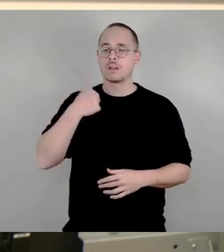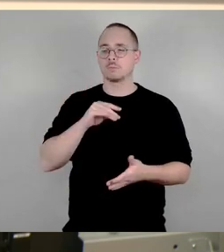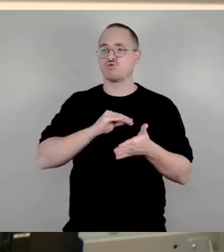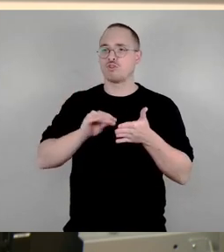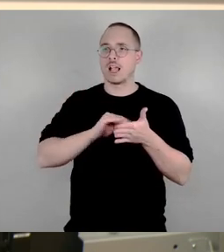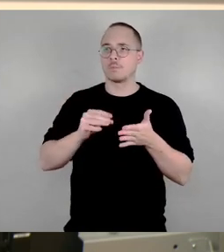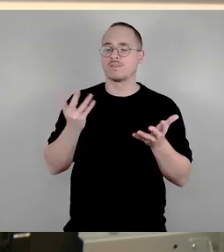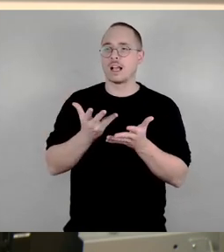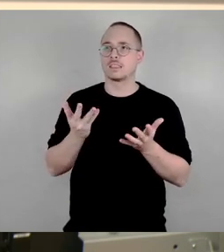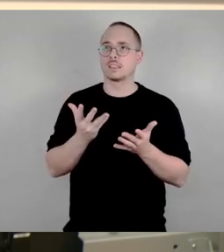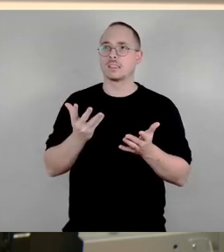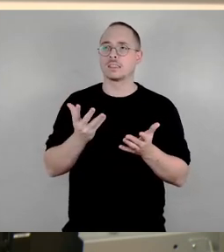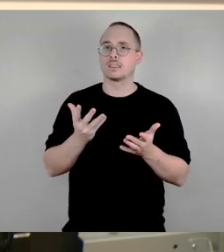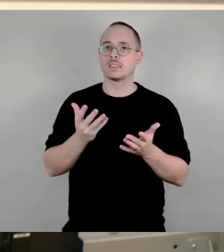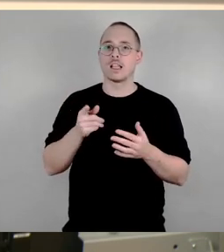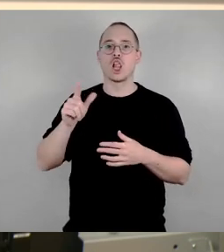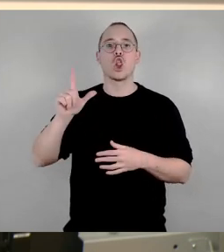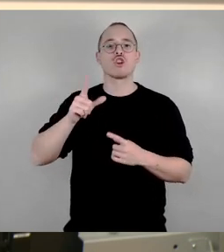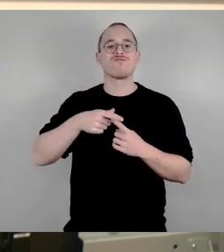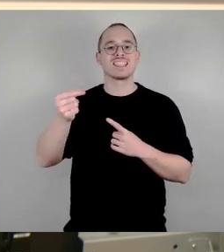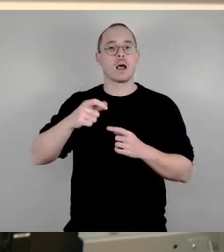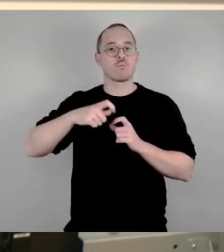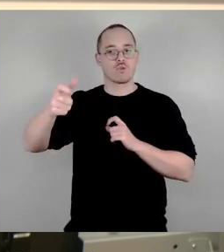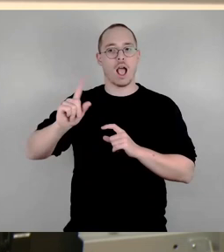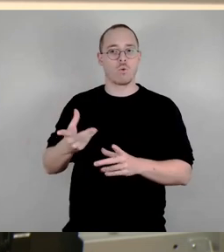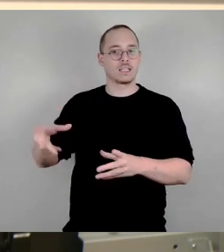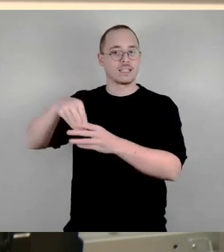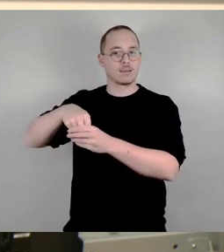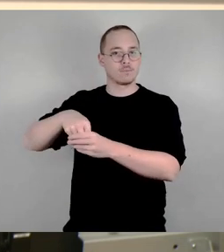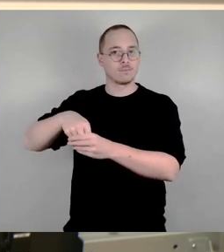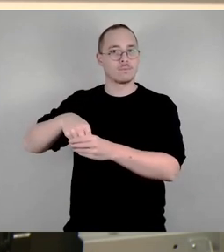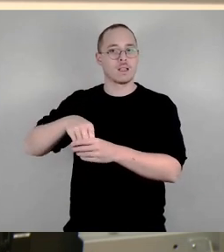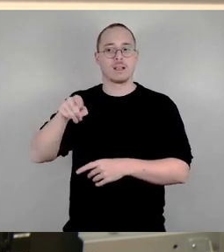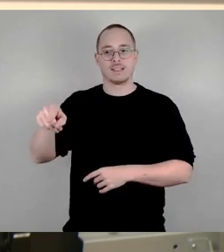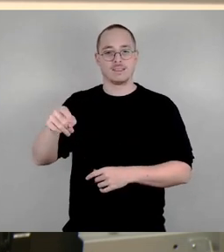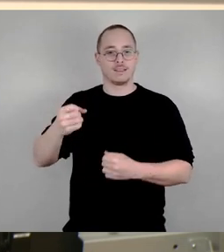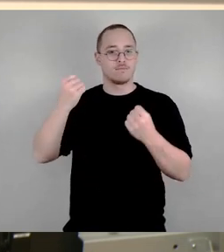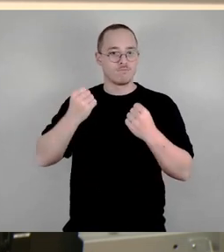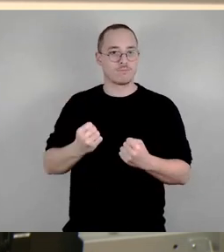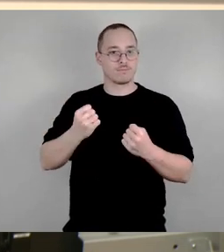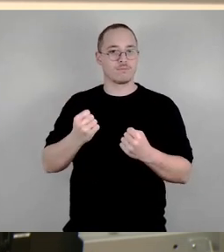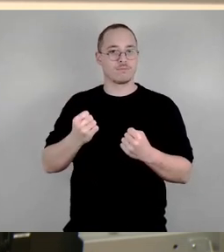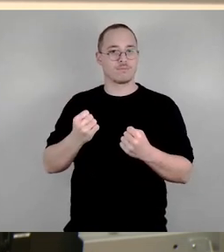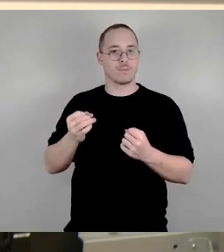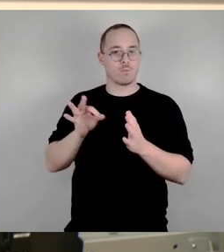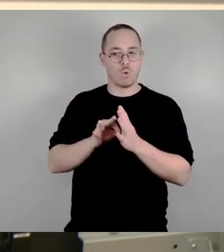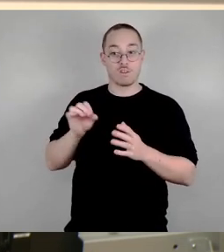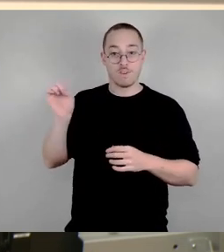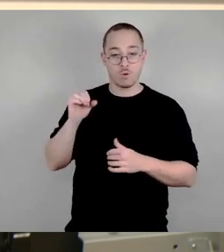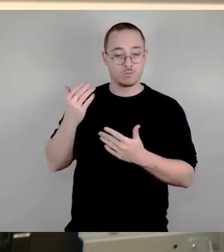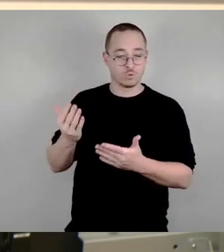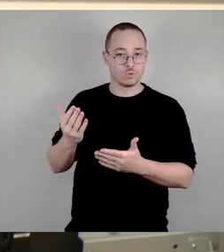die Loschwitzer Brücke mit reingenommen. Es geht aber hauptsächlich darum, dass dieser Bereich auf der Rampe zum Schillerplatz,